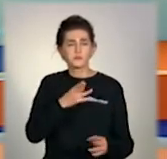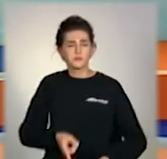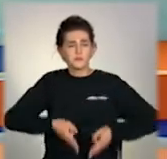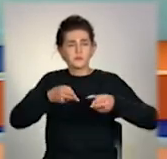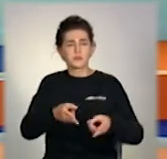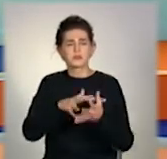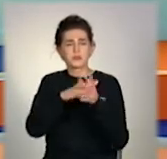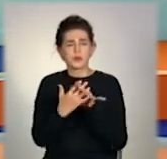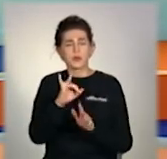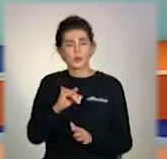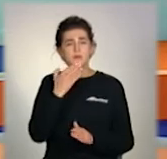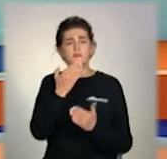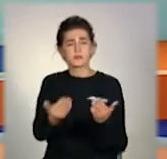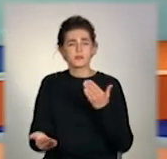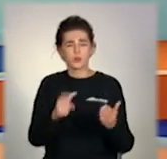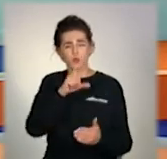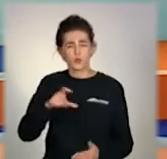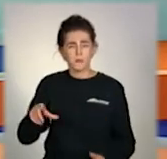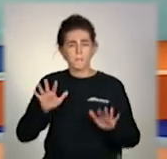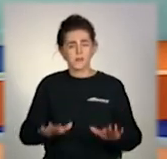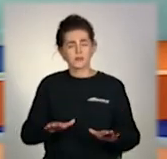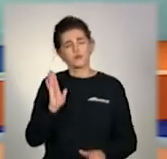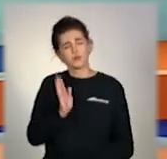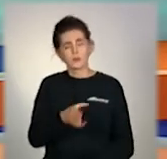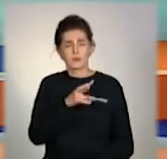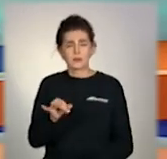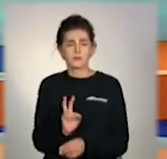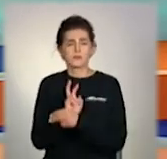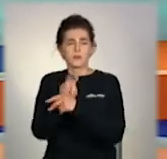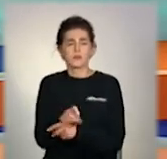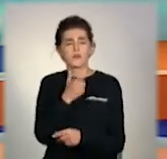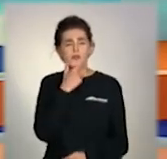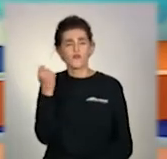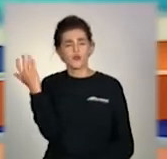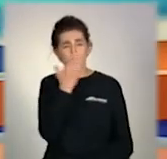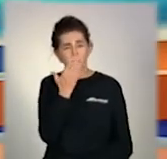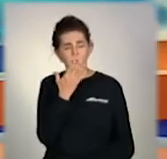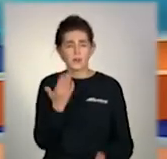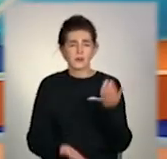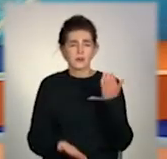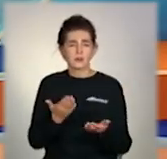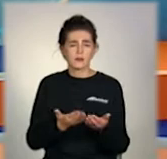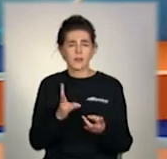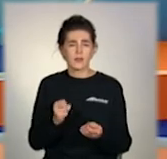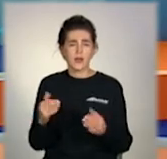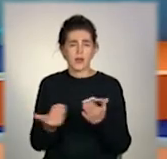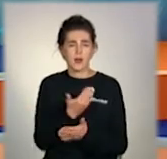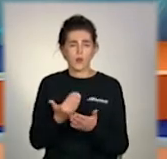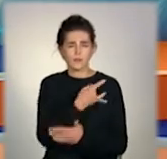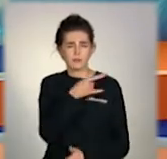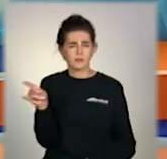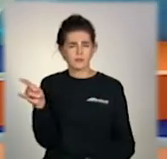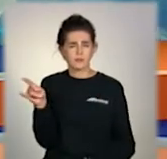село. Та спитав у місцевих, чи підуть вони на виставу або на кінопрем'єру.